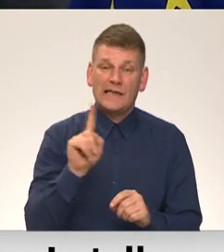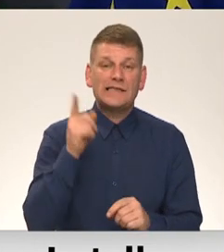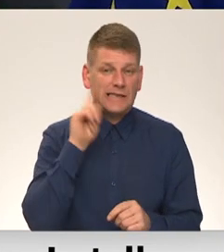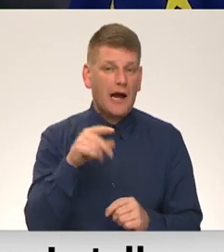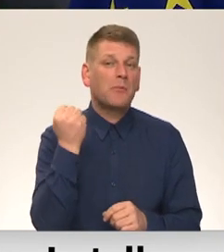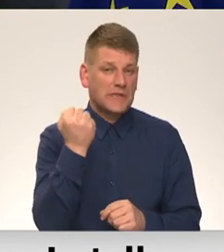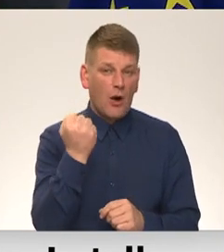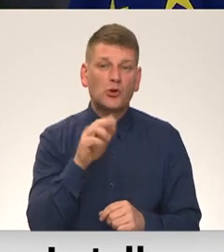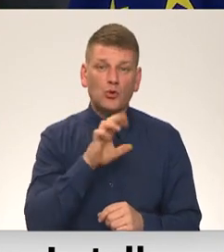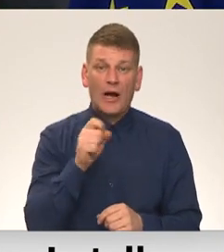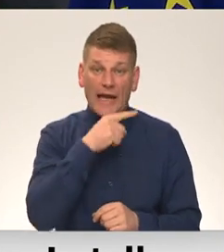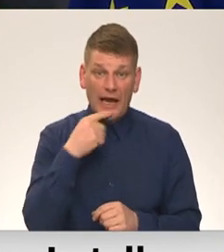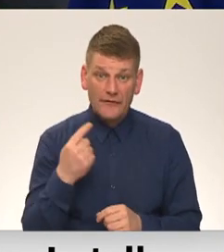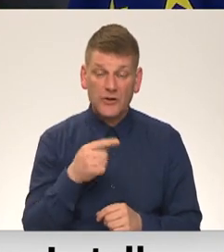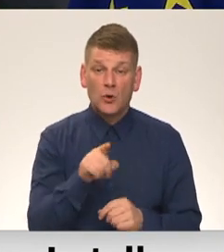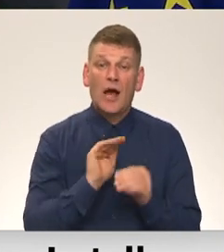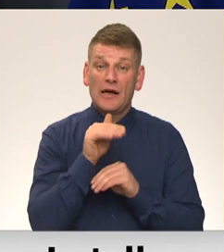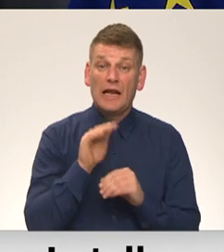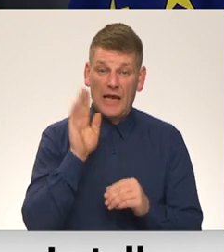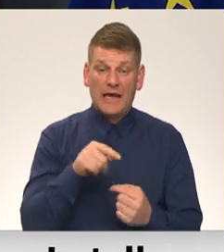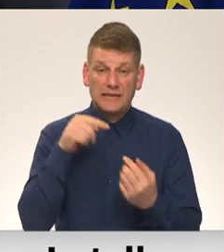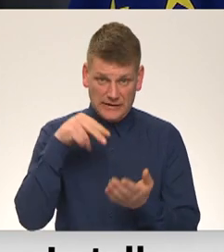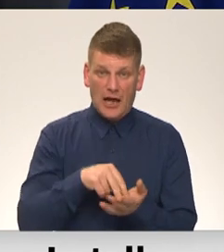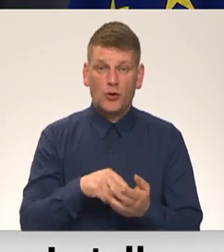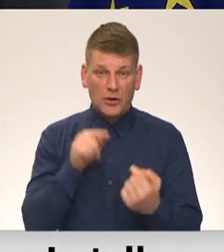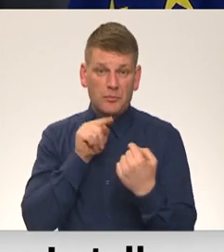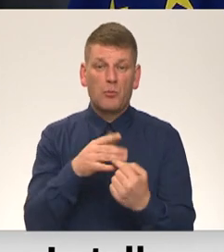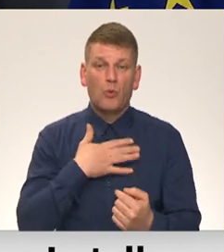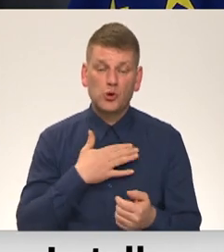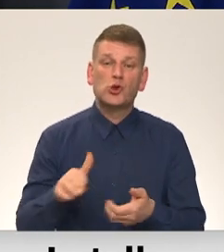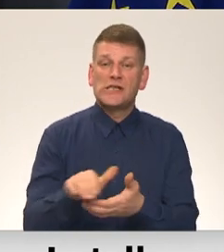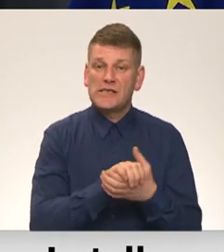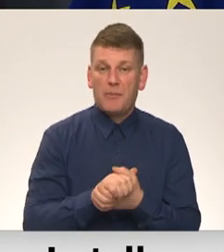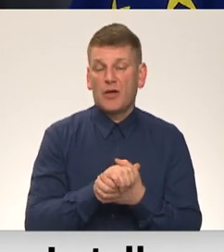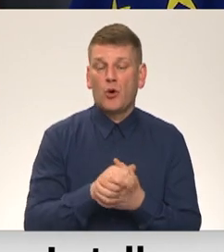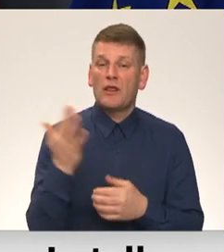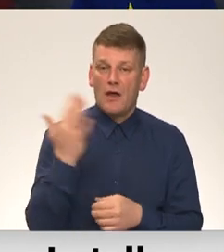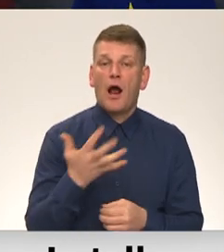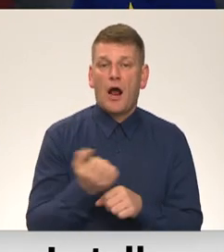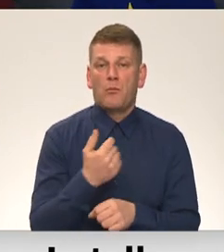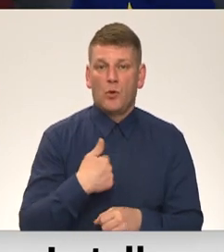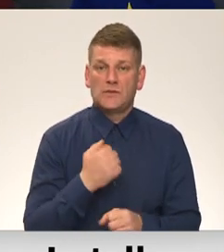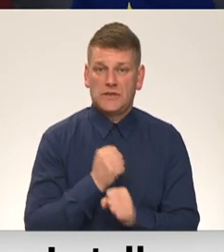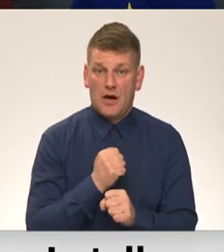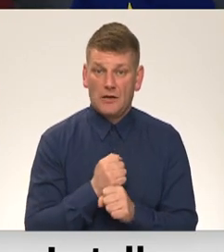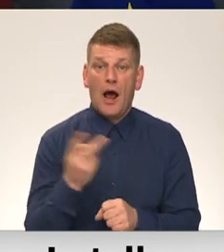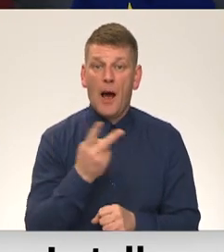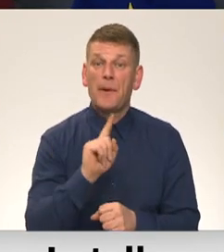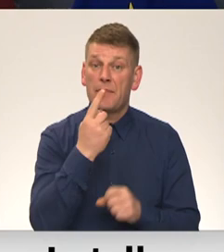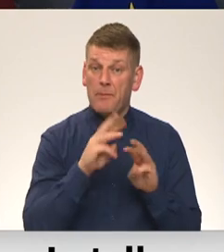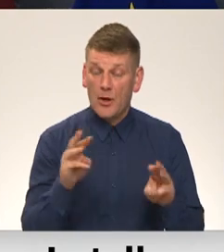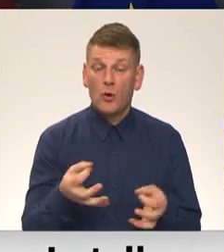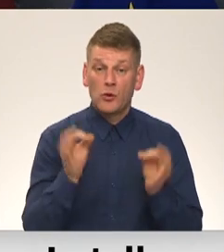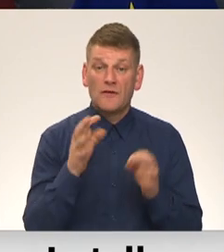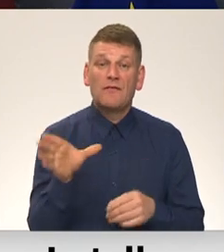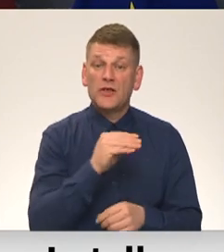draudz no Krievijas un, lai stātos pretī, mūsu sapiedrotie nāk un ar mums strādā. Abi premjera uzsvēra, ka